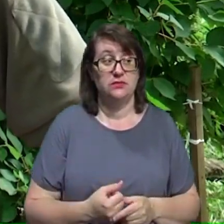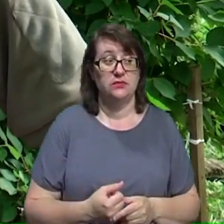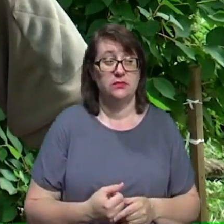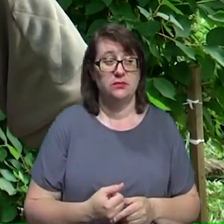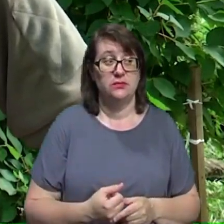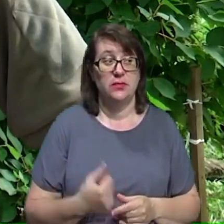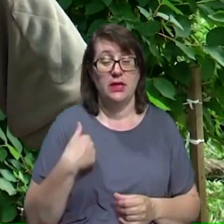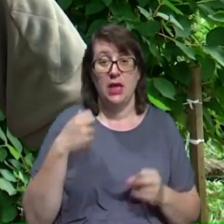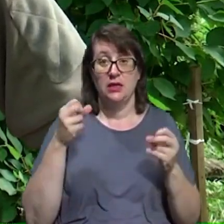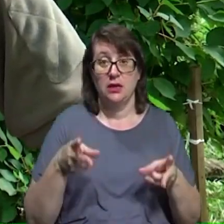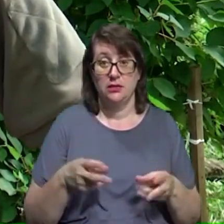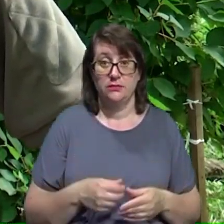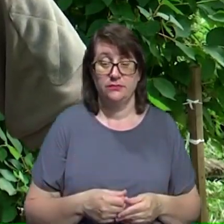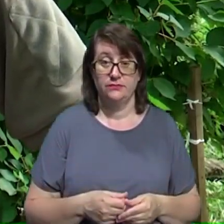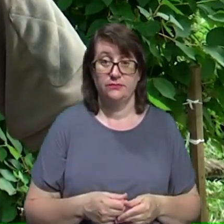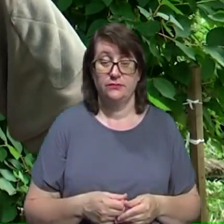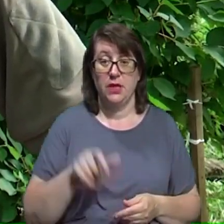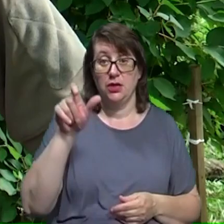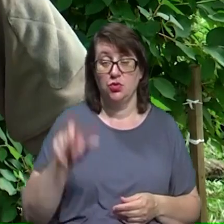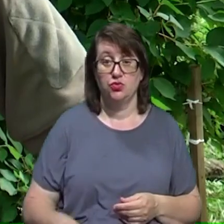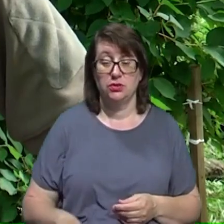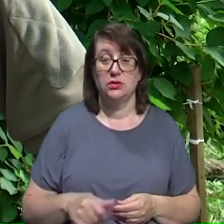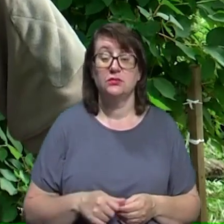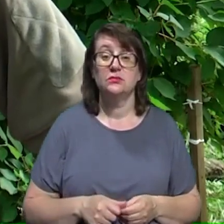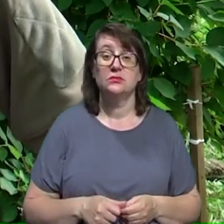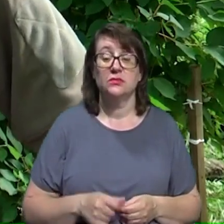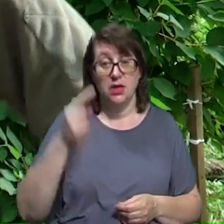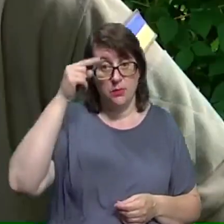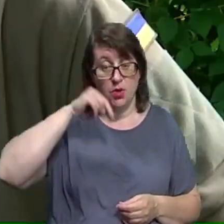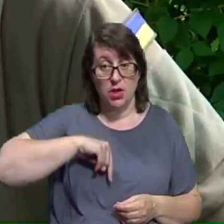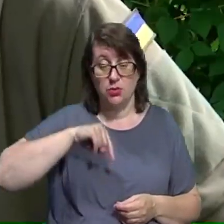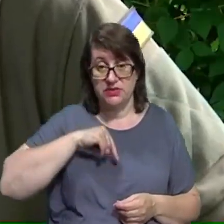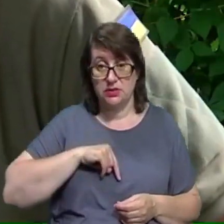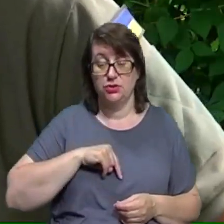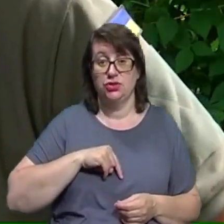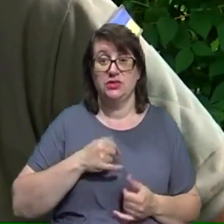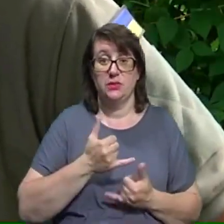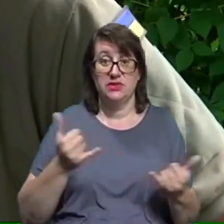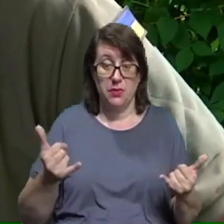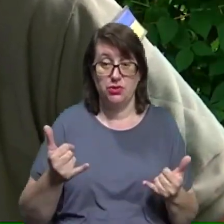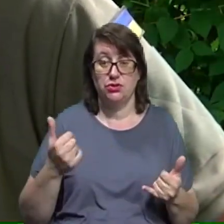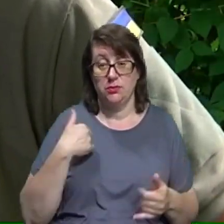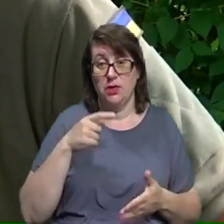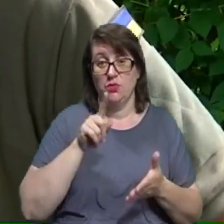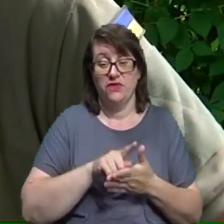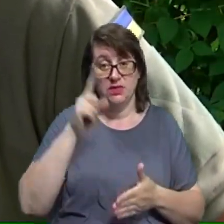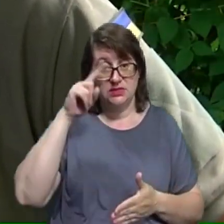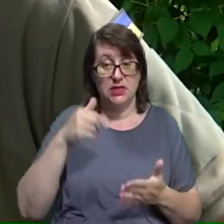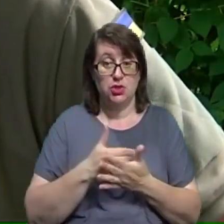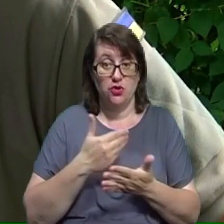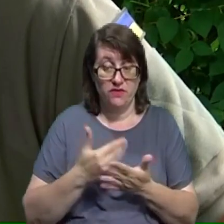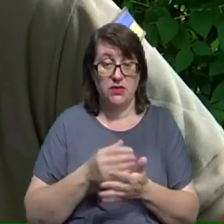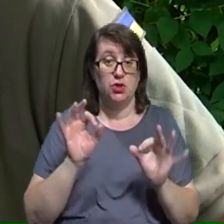людина з морально-психологічного забезпечення, ми маємо знати новини і доводити до